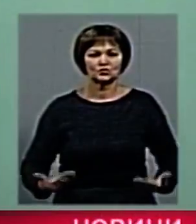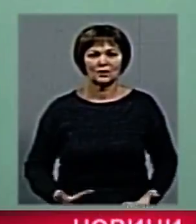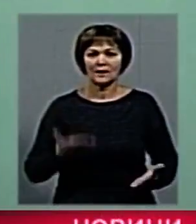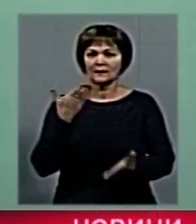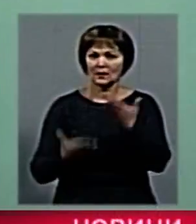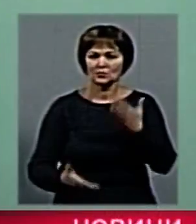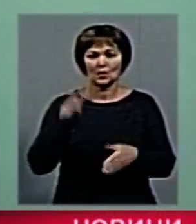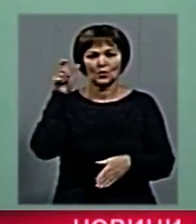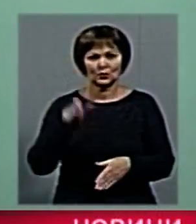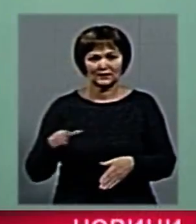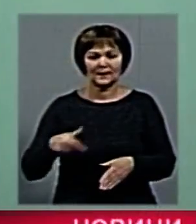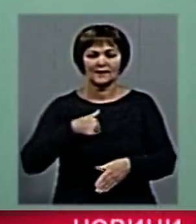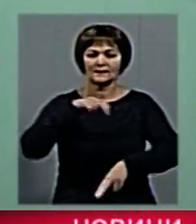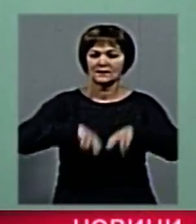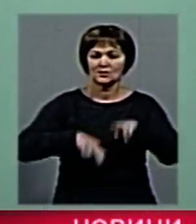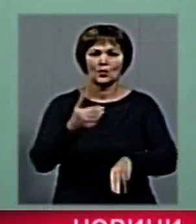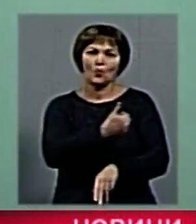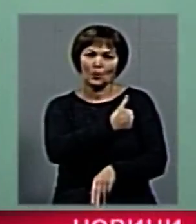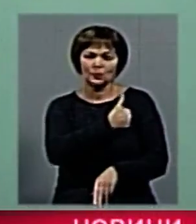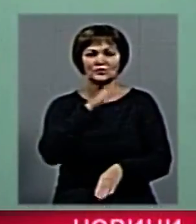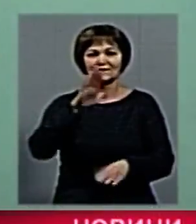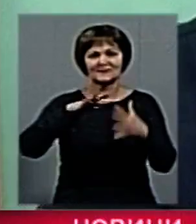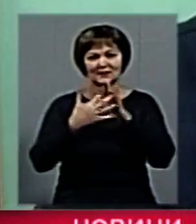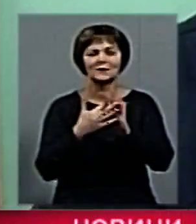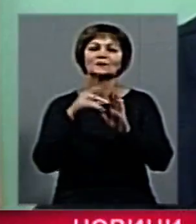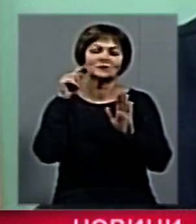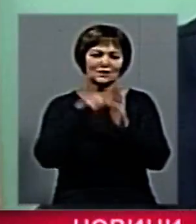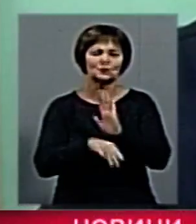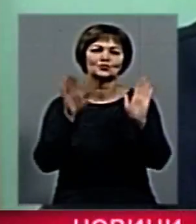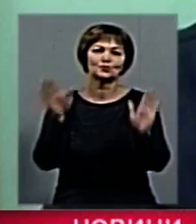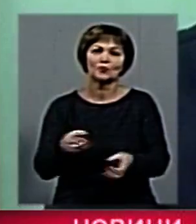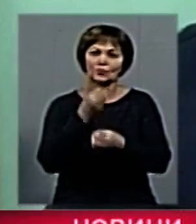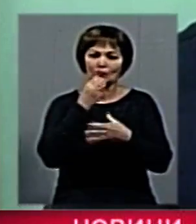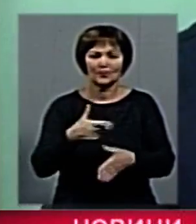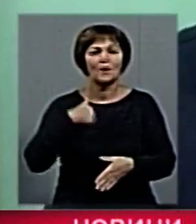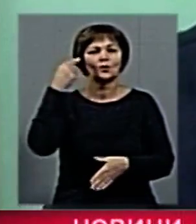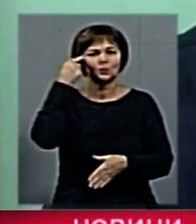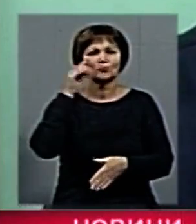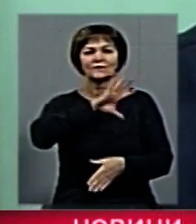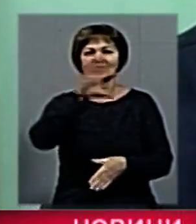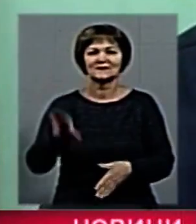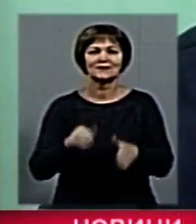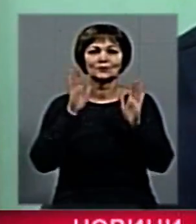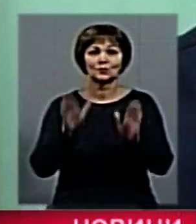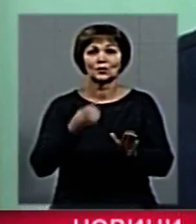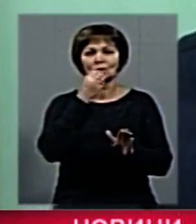людина настроєна жити в селі і робити для села, значить буде добре. Я думаю, що буде все добре,